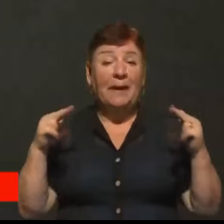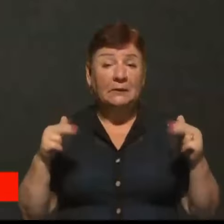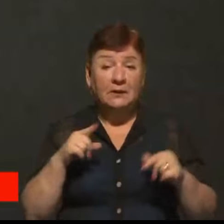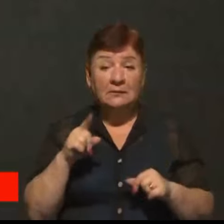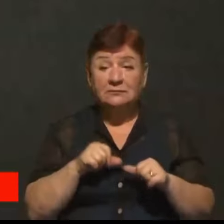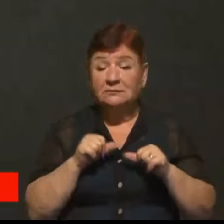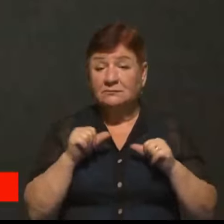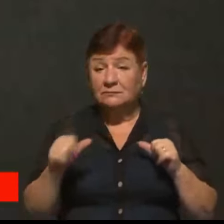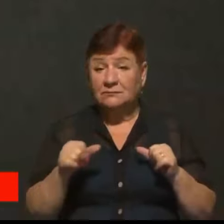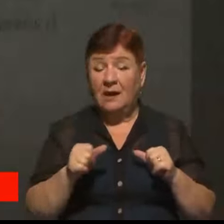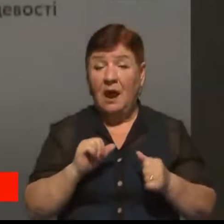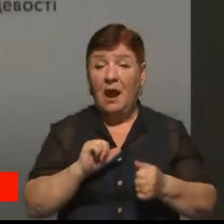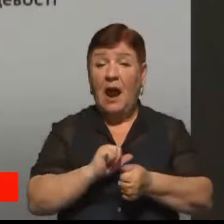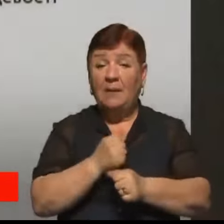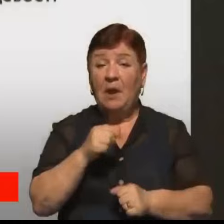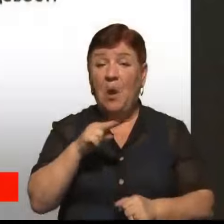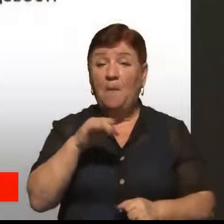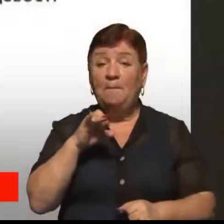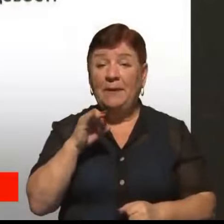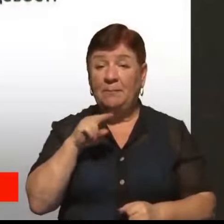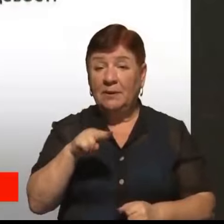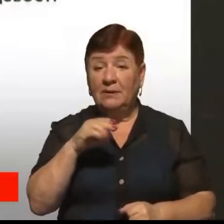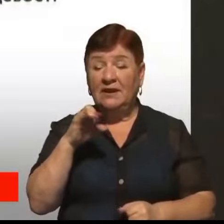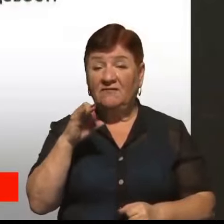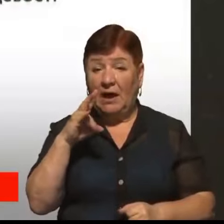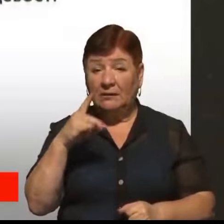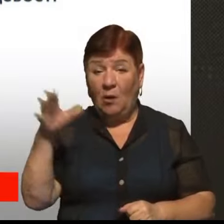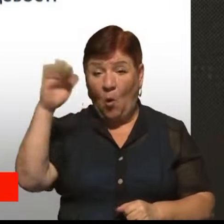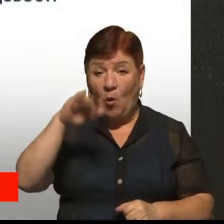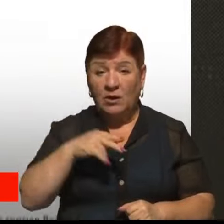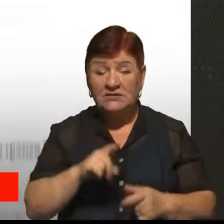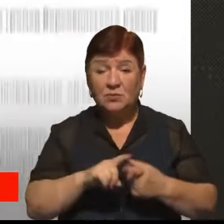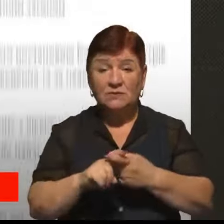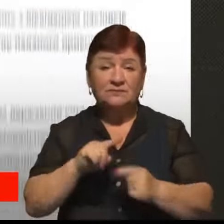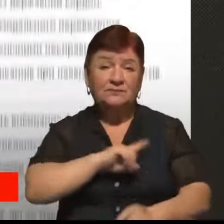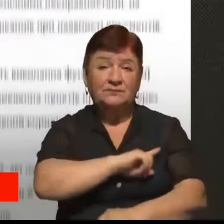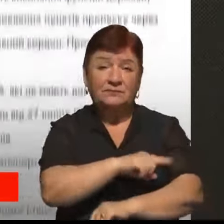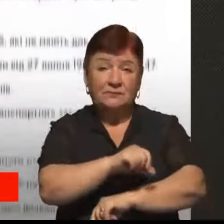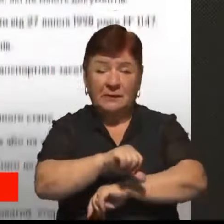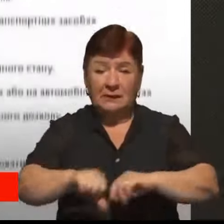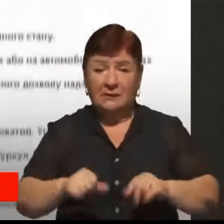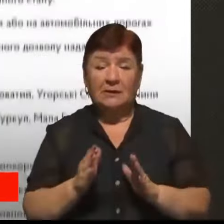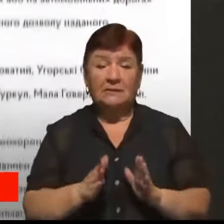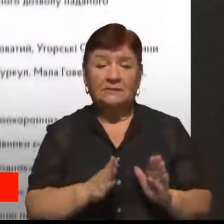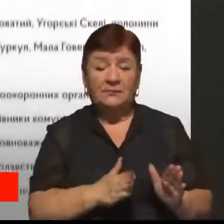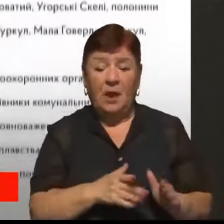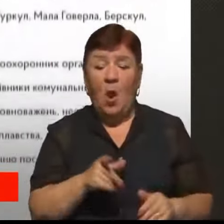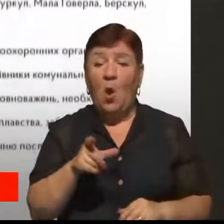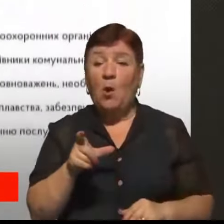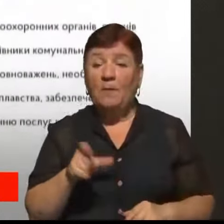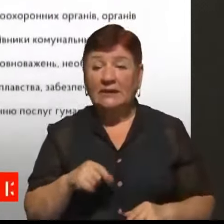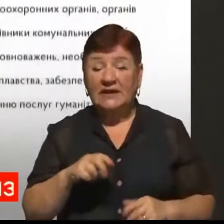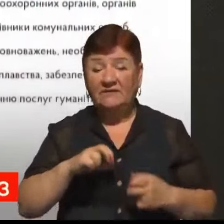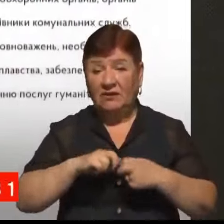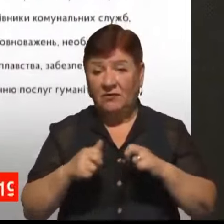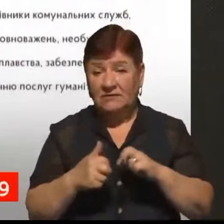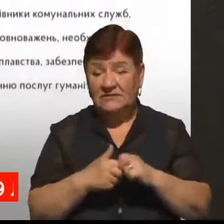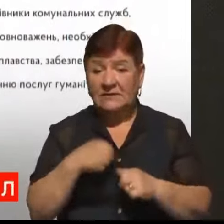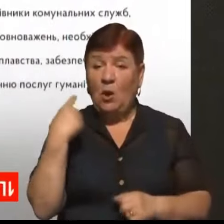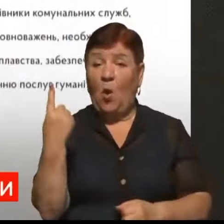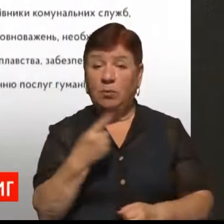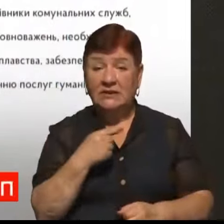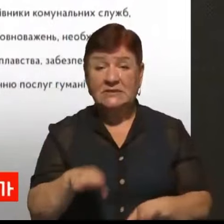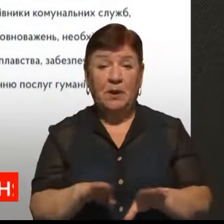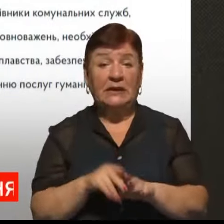зокрема Вухати Камінь, Піп Іван і Бребенеско. Це пов'язано з посиленням прикордонного режиму в межах громад Івано-Франківської області.